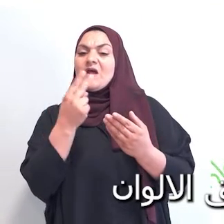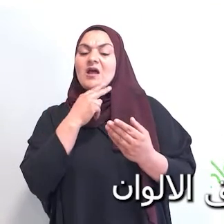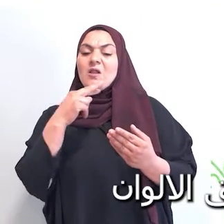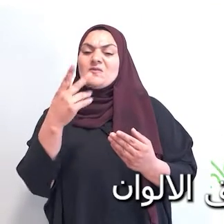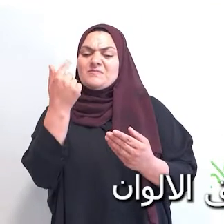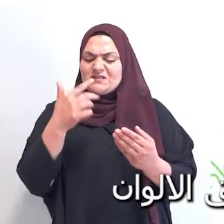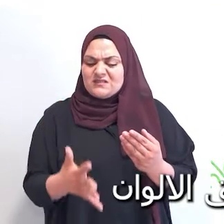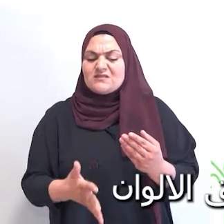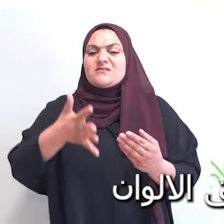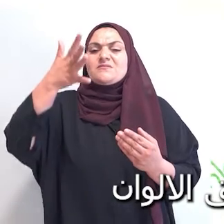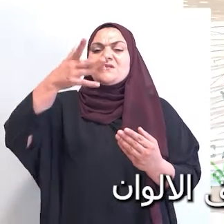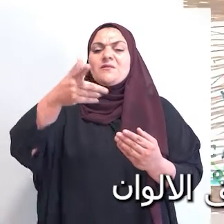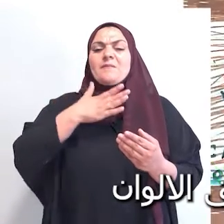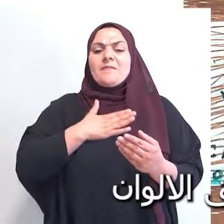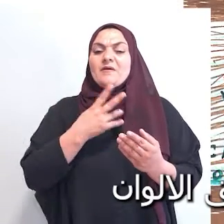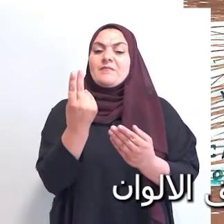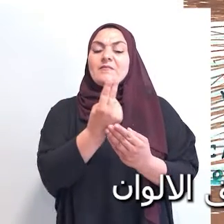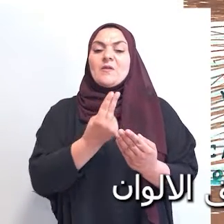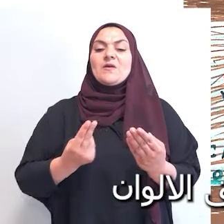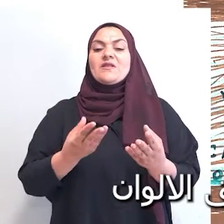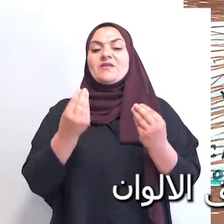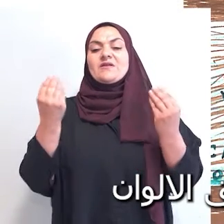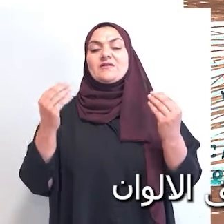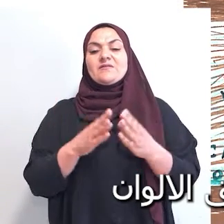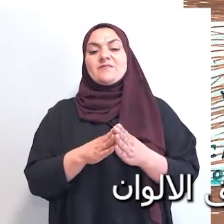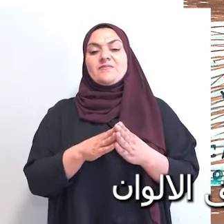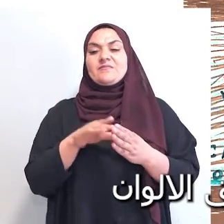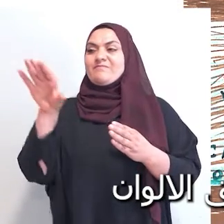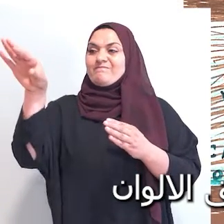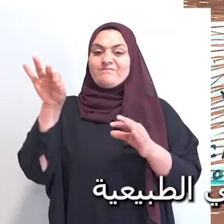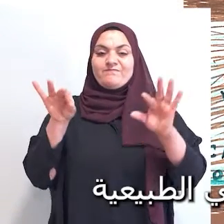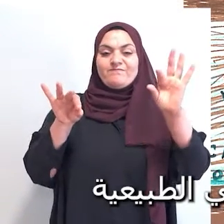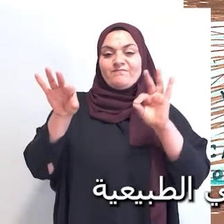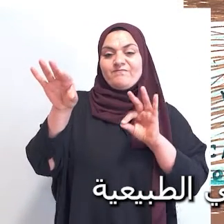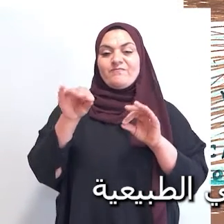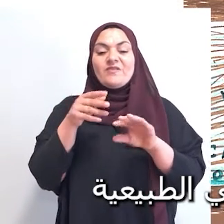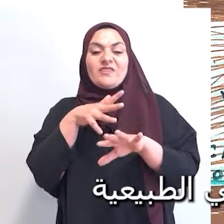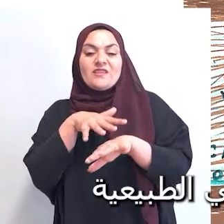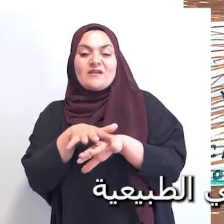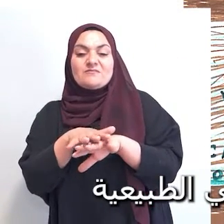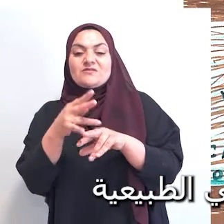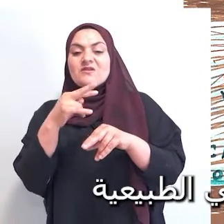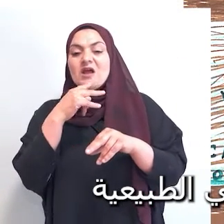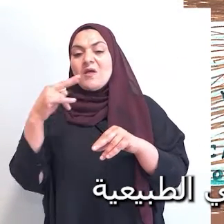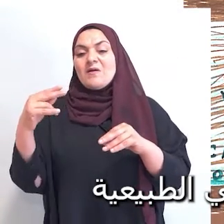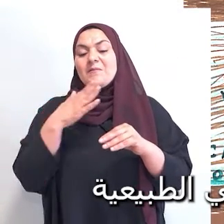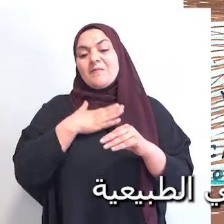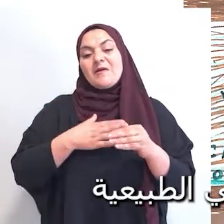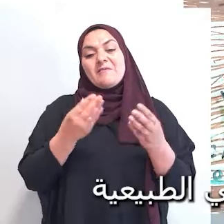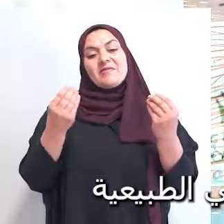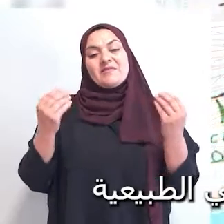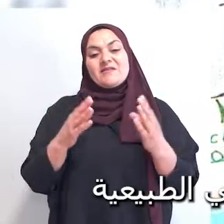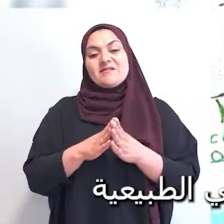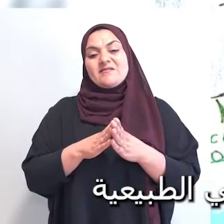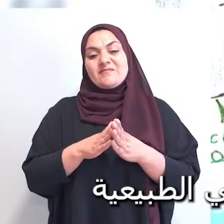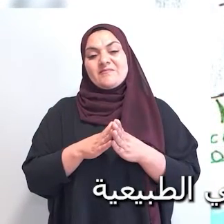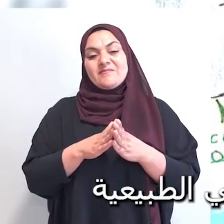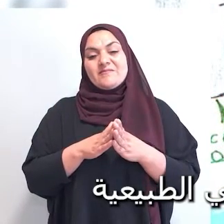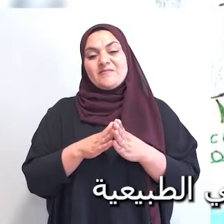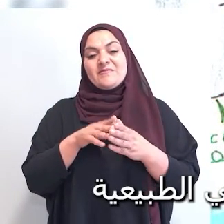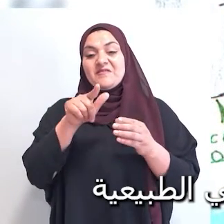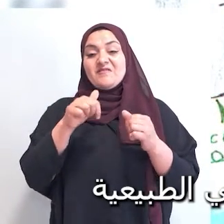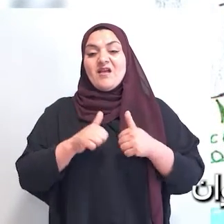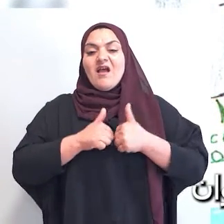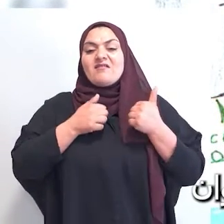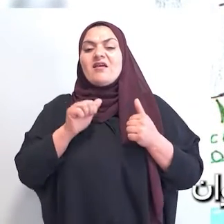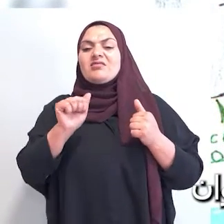حبظة إني ألون أنصق الألوان بحب كثير هاي الحركات حتى نعكسة على الحياة